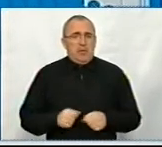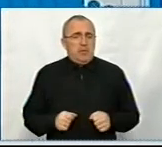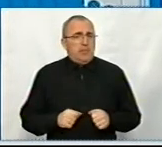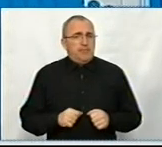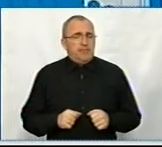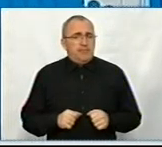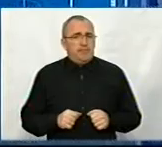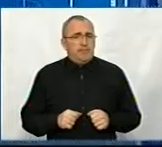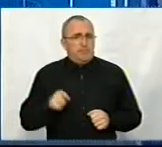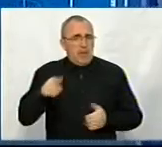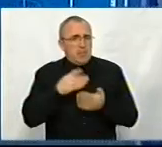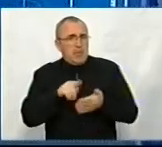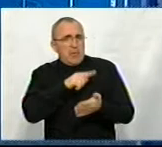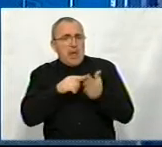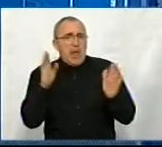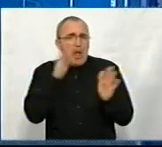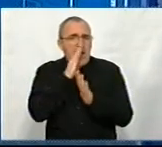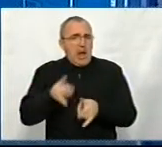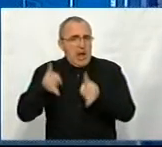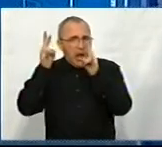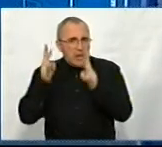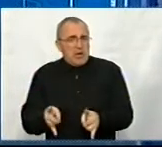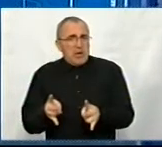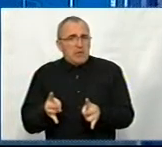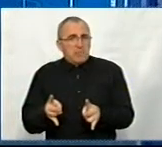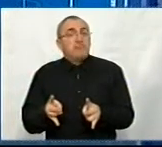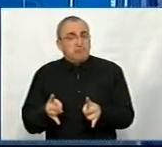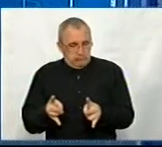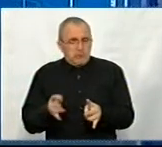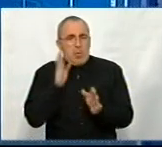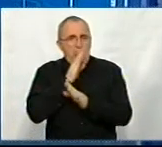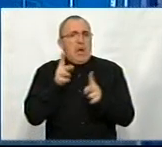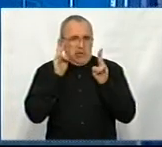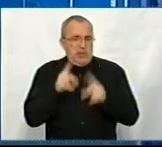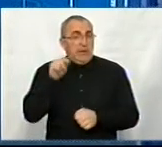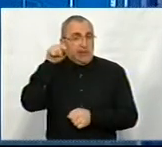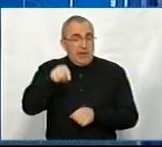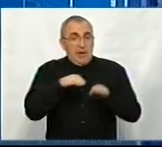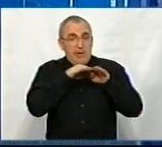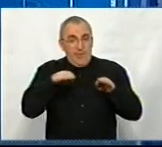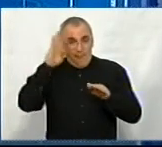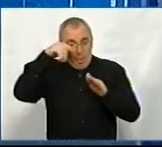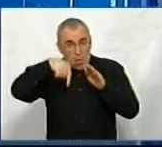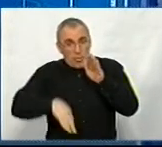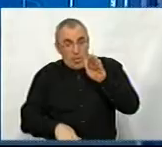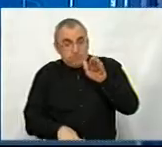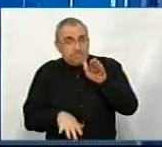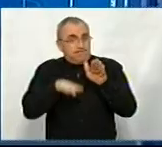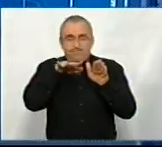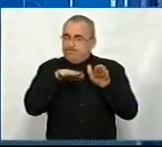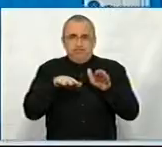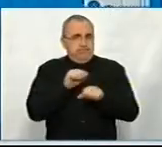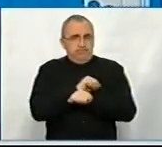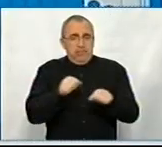Там є питання стосовно екологічної катастрофи, можливо? приводу екологічної катастрофи, так. Там рівень ґрунтових вод, він не має піднятися,